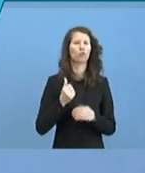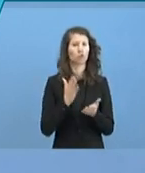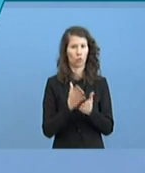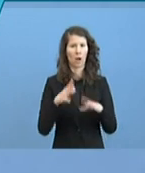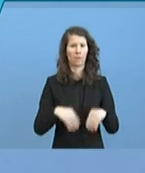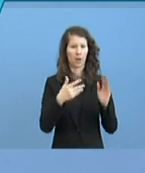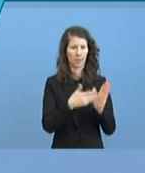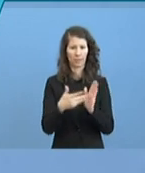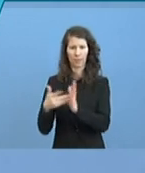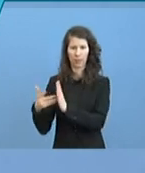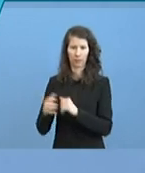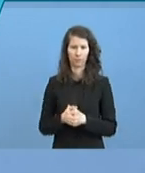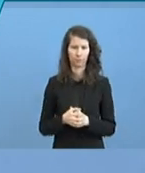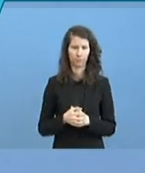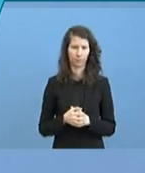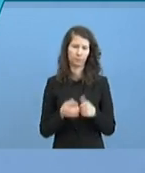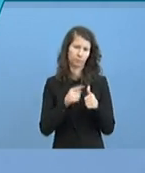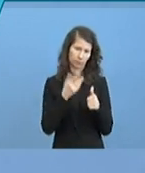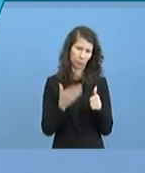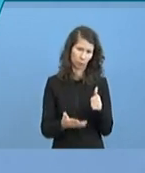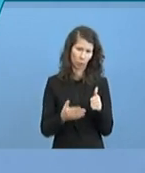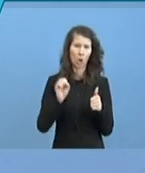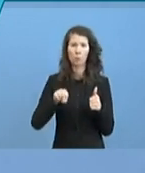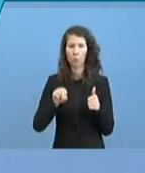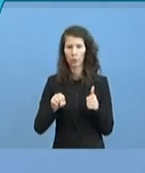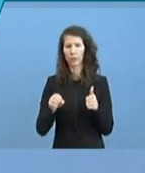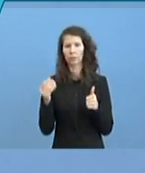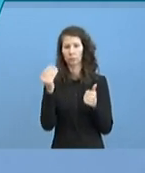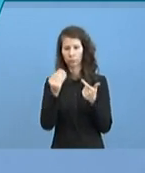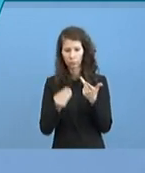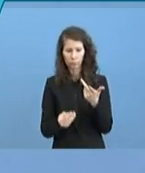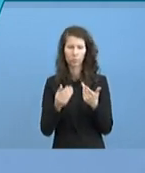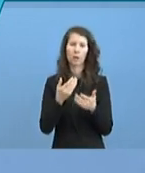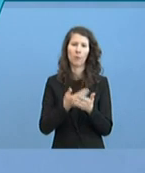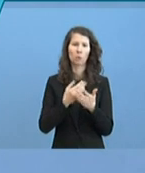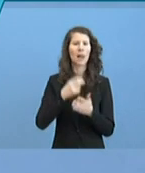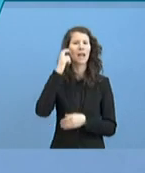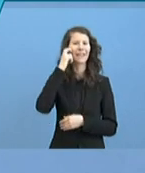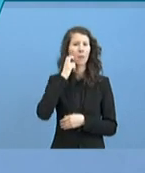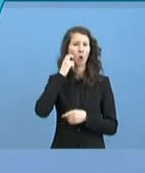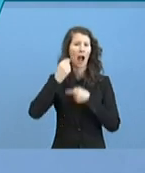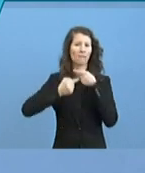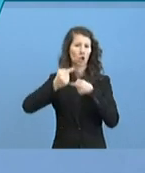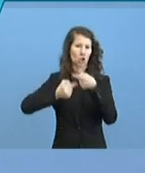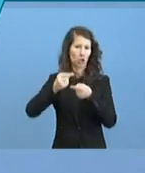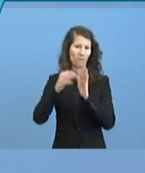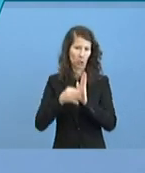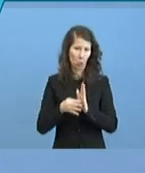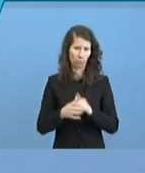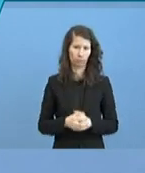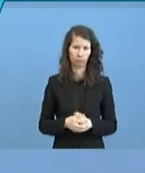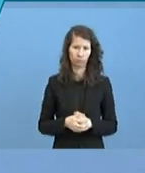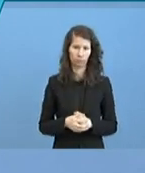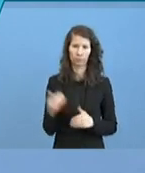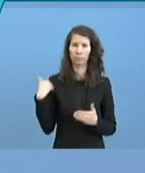Es spielen noch andere Faktoren möglicherweise dabei eine Rolle. Das können demografische Faktoren sein. Wir haben es bislang in